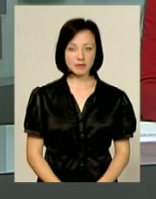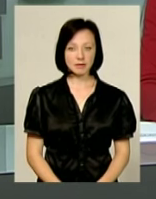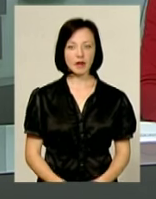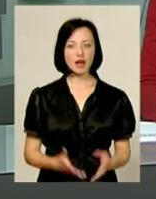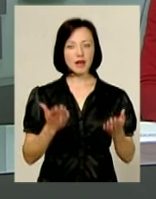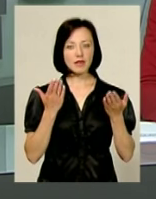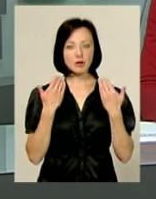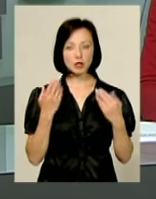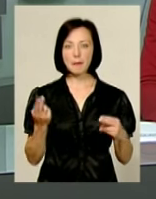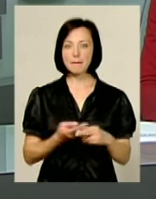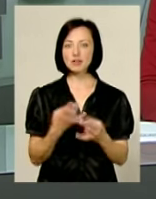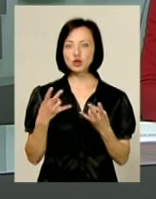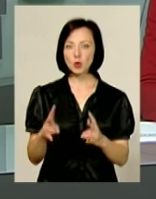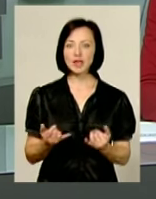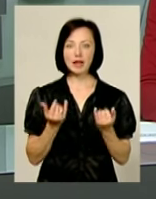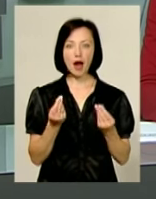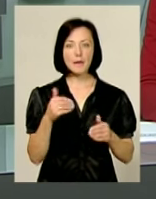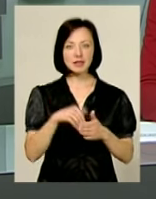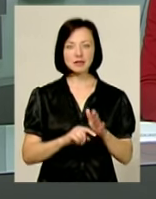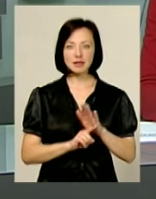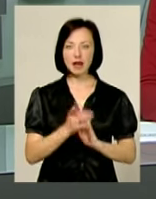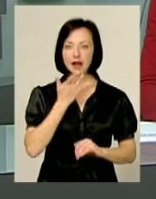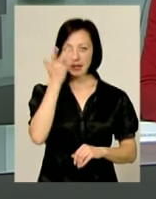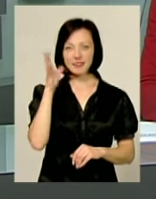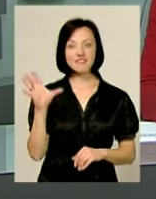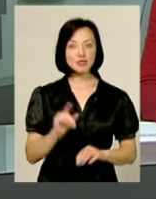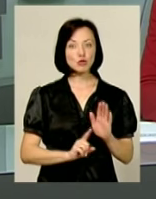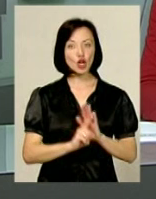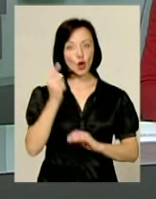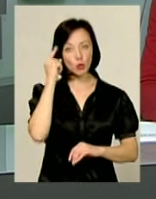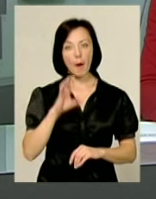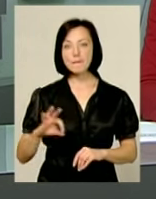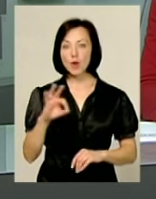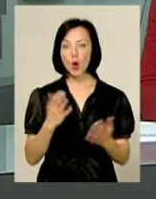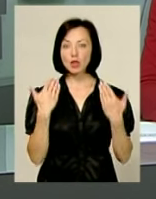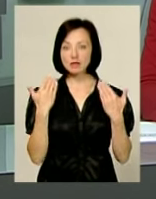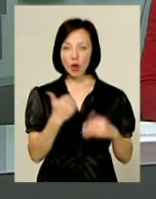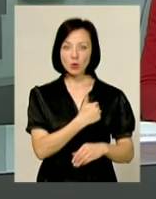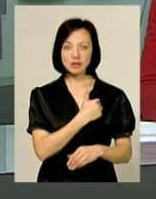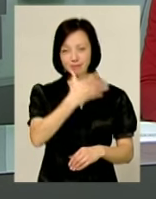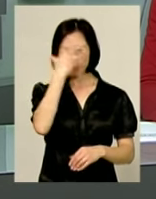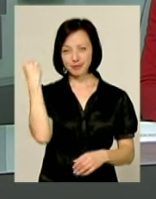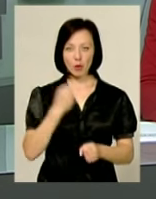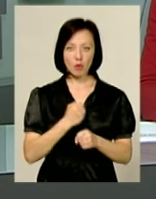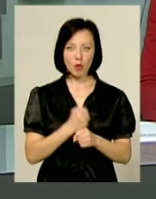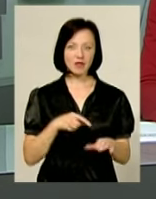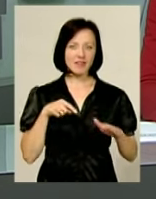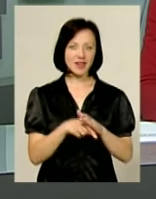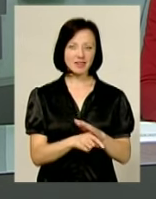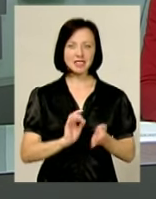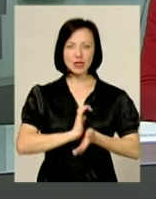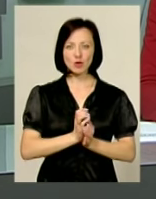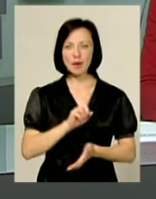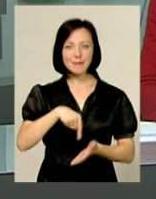Відпочинок без шкоди для гаманця. З настанням літа усі починають замислюватися про дозвілля. Крутить відволіктися від роботи, вирватися із